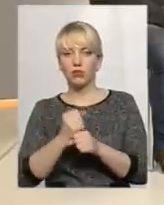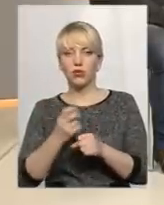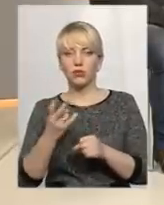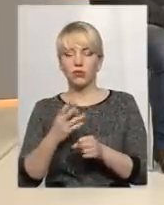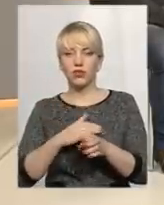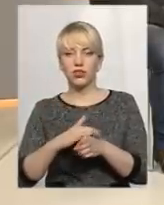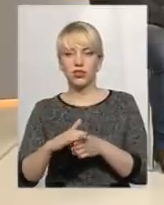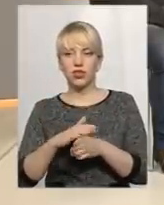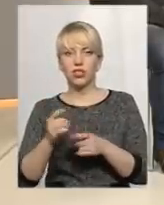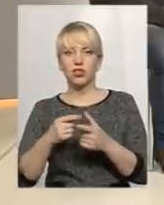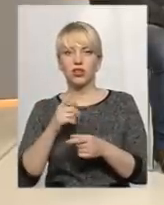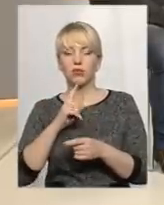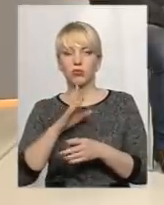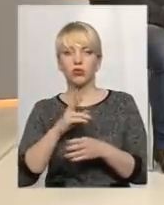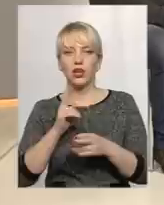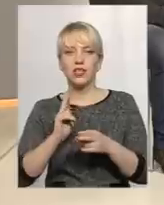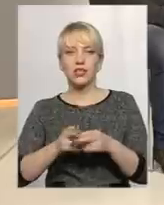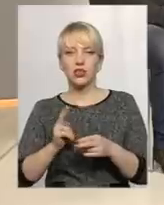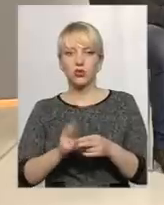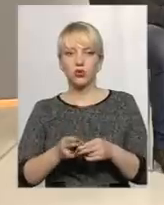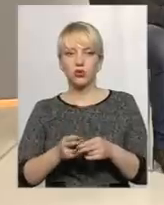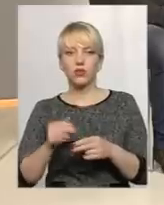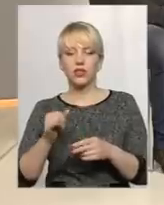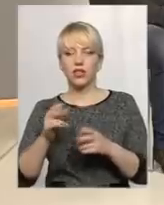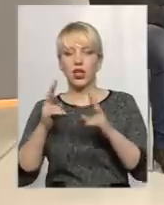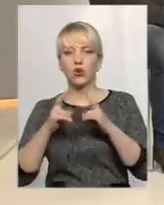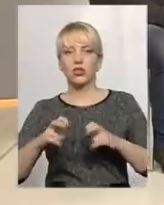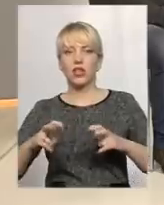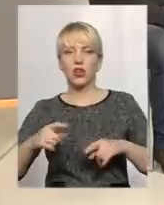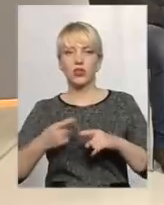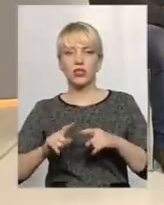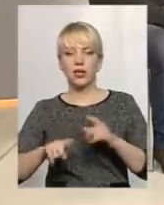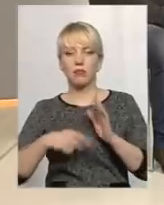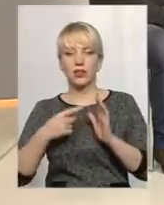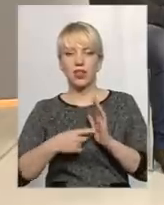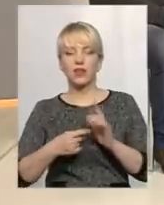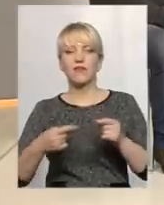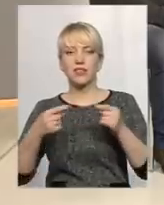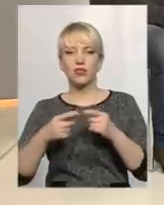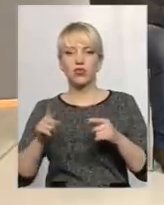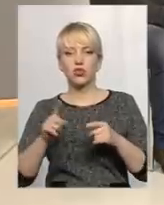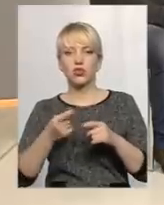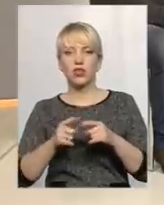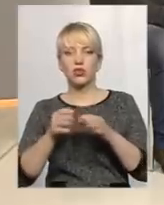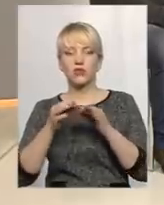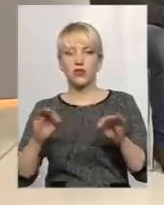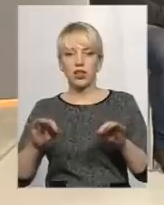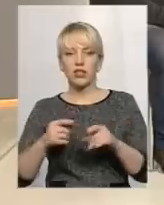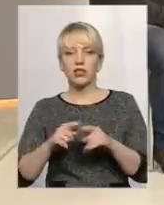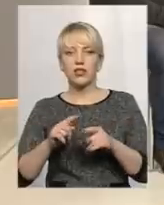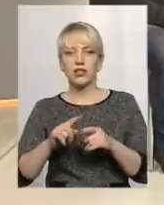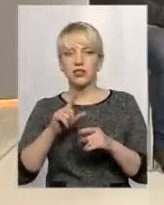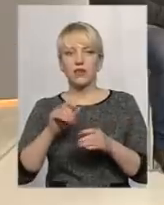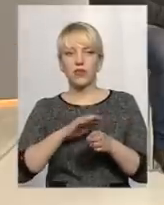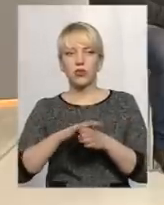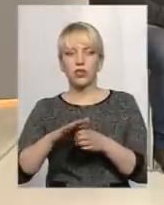здійснюватися Чи це не буде зашкоджуватися, і розглянувши це питання, встановили, що дозволяється з дотриманням чинного предохоронного земельного